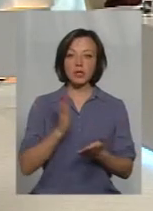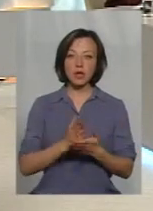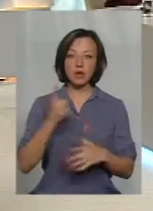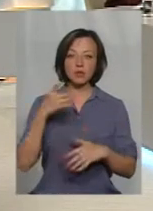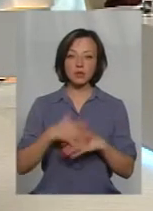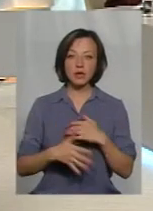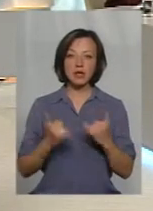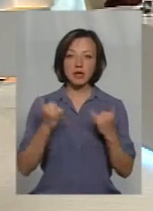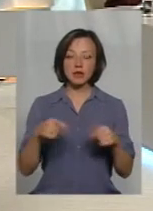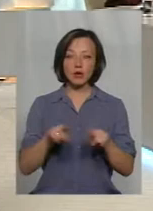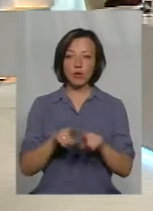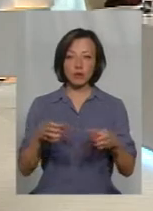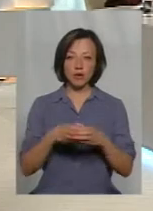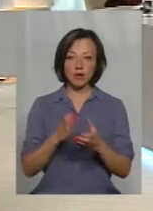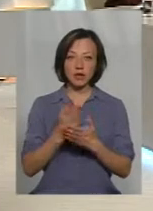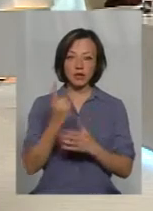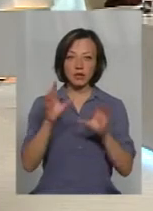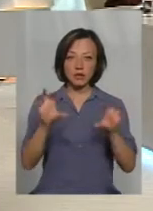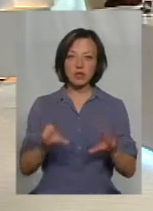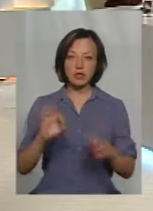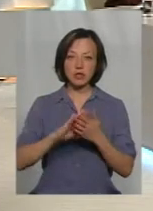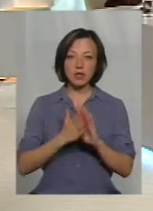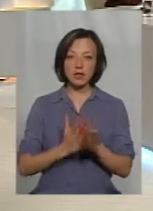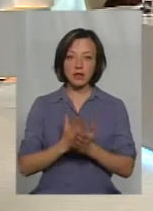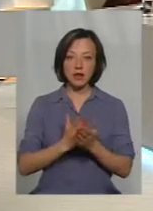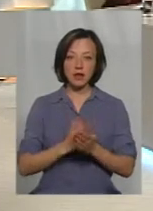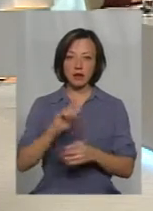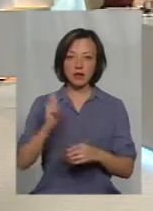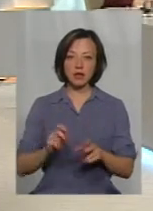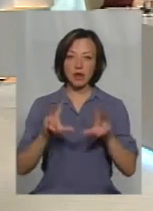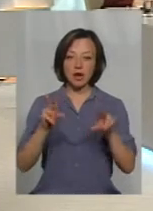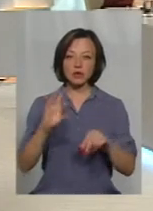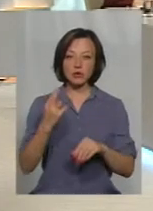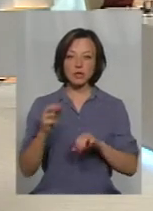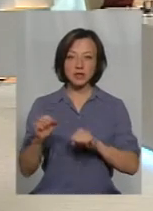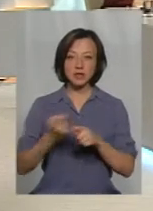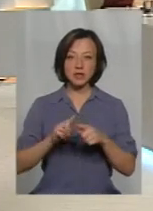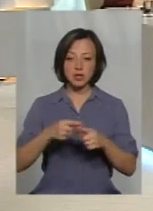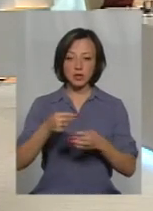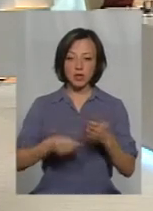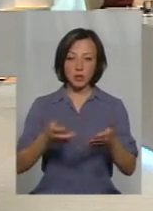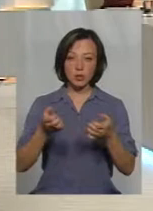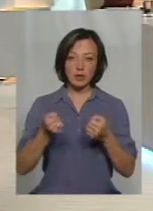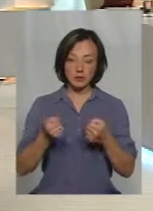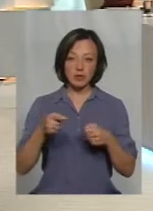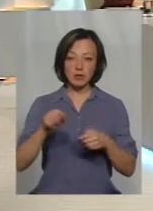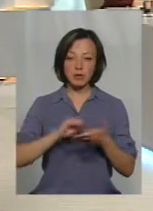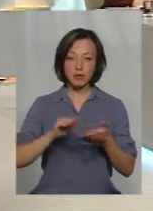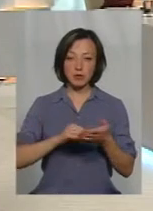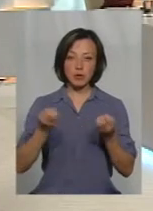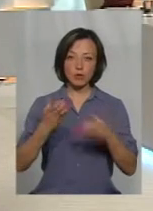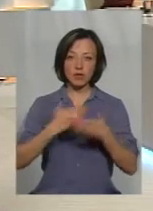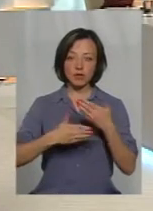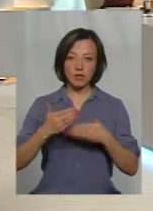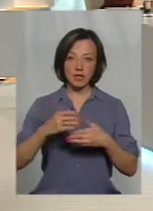Розумієте, для такої категорії є один закон про статус витирання війни – гарантіях соціального захисту. Тому в ці довідки, які ми отримуємо, там написано просто